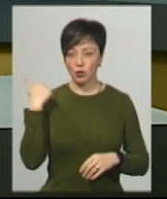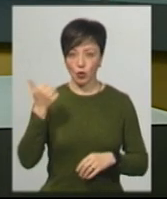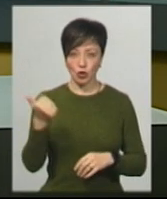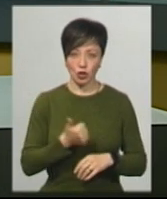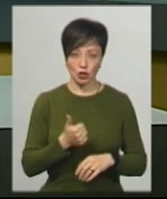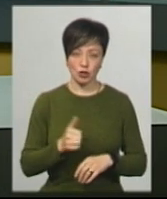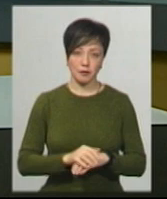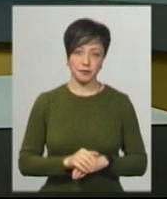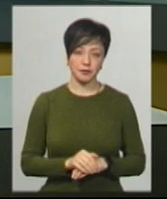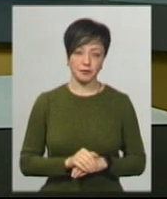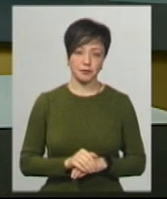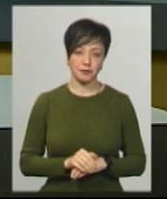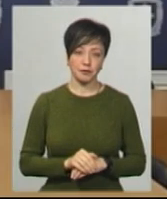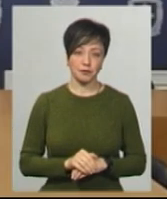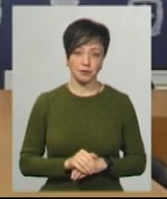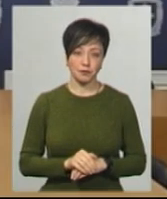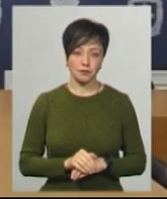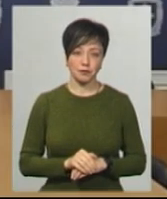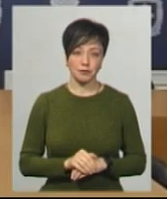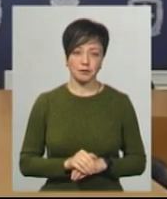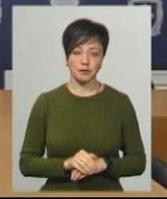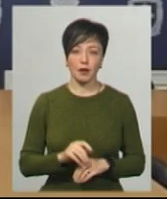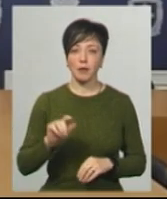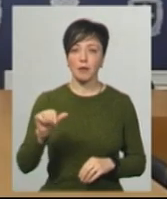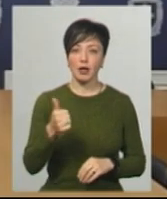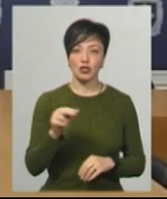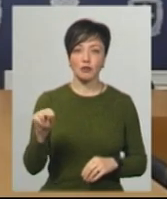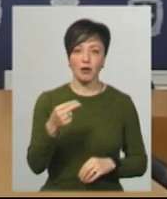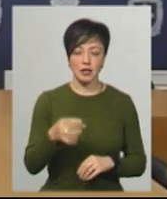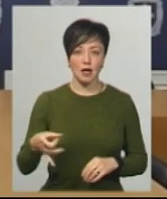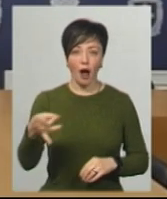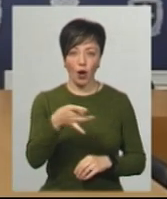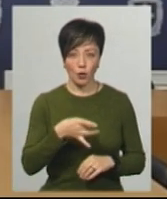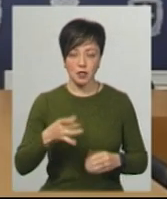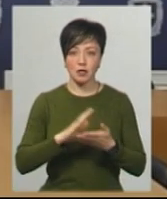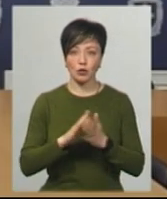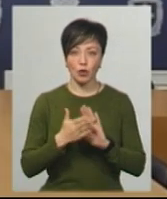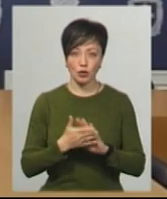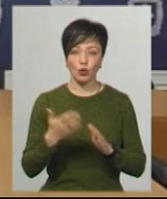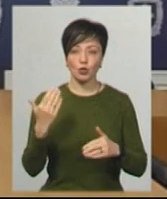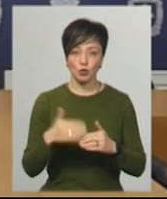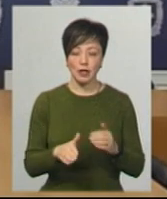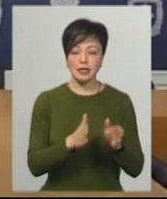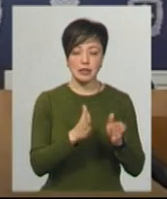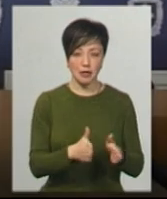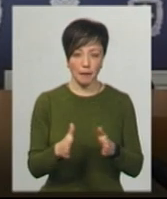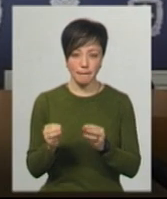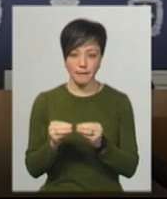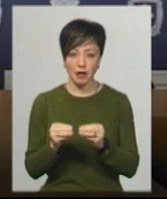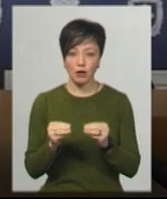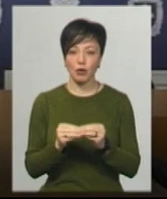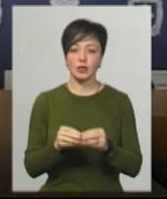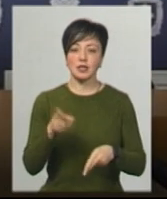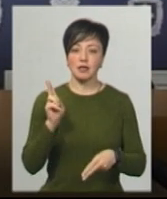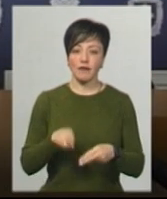тижня, каже Роман Примуш. Перший Чемеровецький район, в принципі, ситуація вже є стабільною. Тобто ми